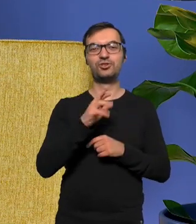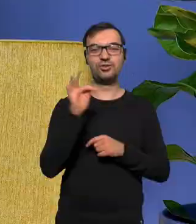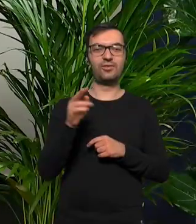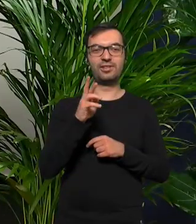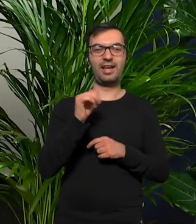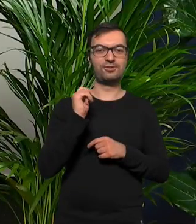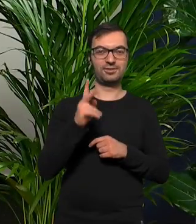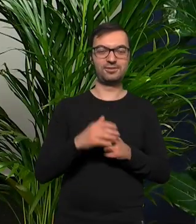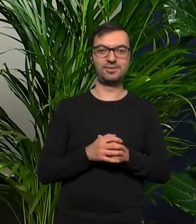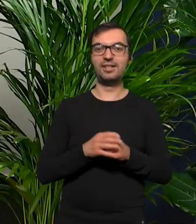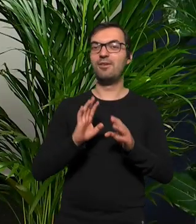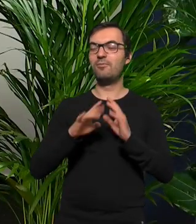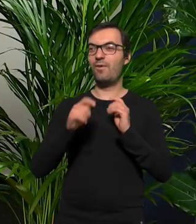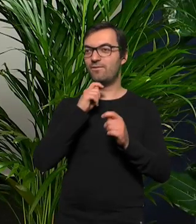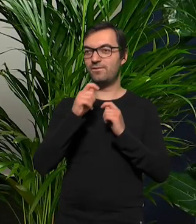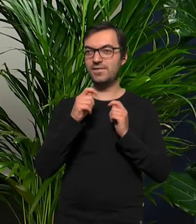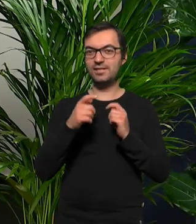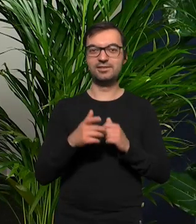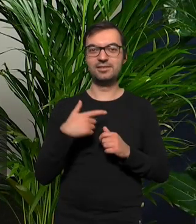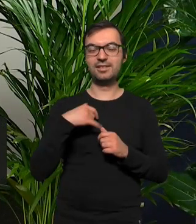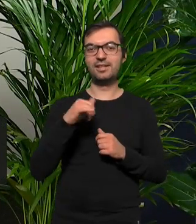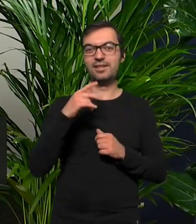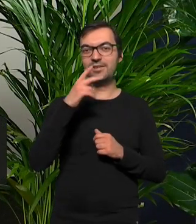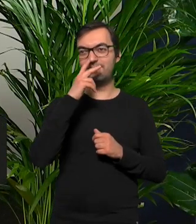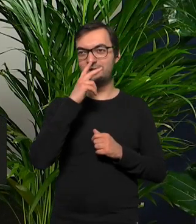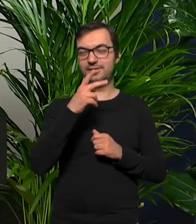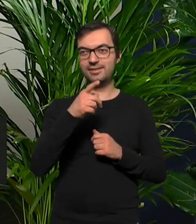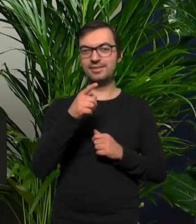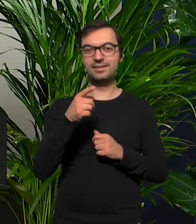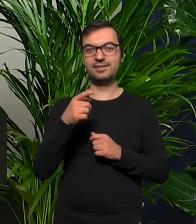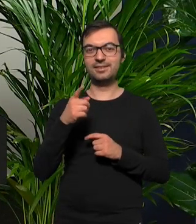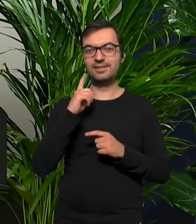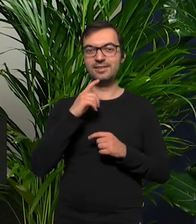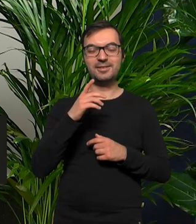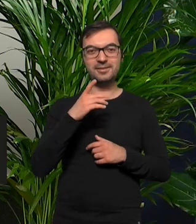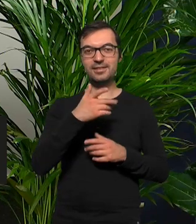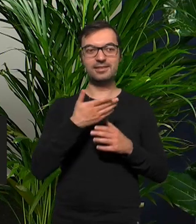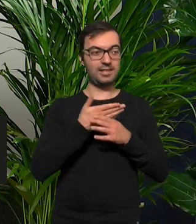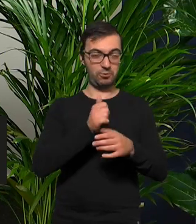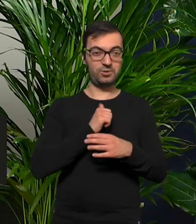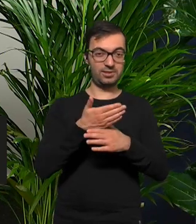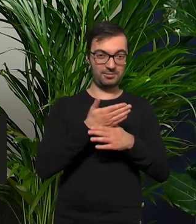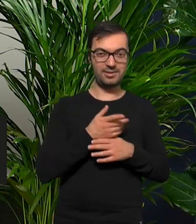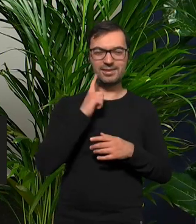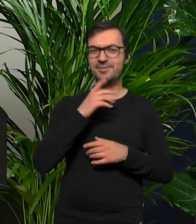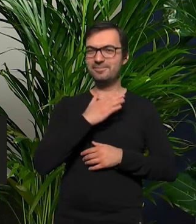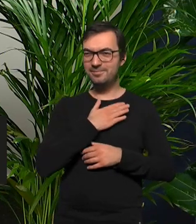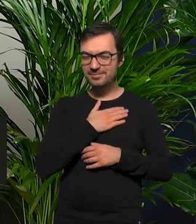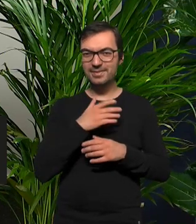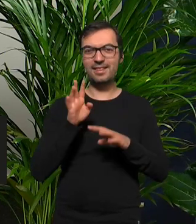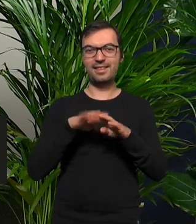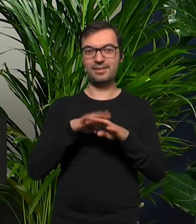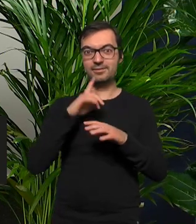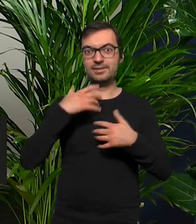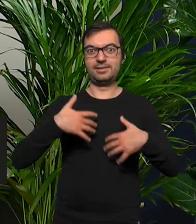więc ja też właśnie po tym wywiadzie widząc jaką taką naprawdę sympatią zaprosił do siebie tak i jaką sympatią traktował